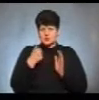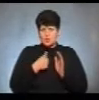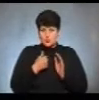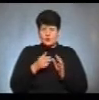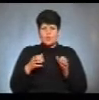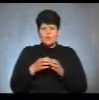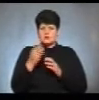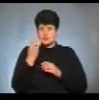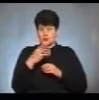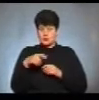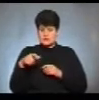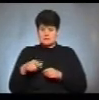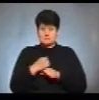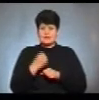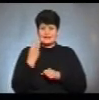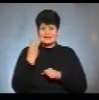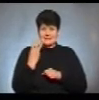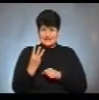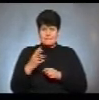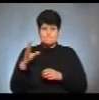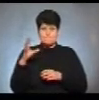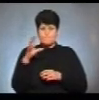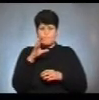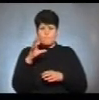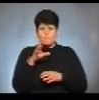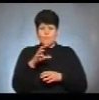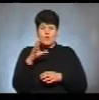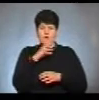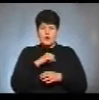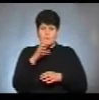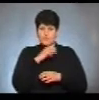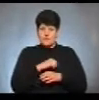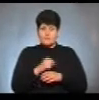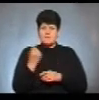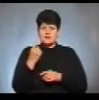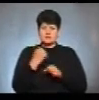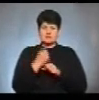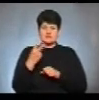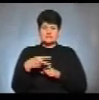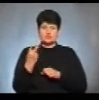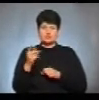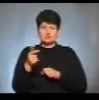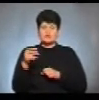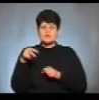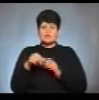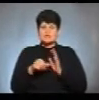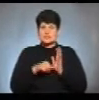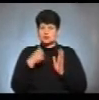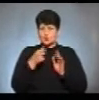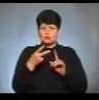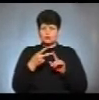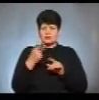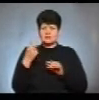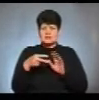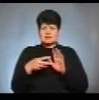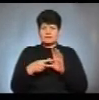Група з трьох осіб здійснила три пограбування. Перший напад вчинили 22 грудня 2016 року, 2 –